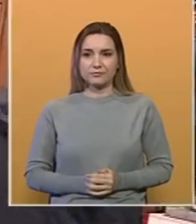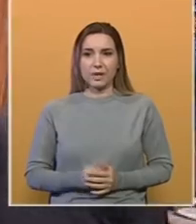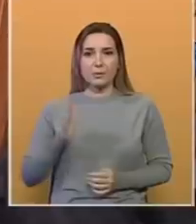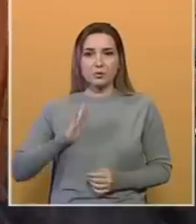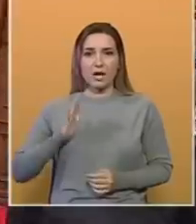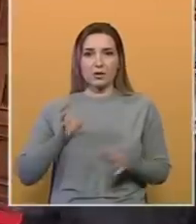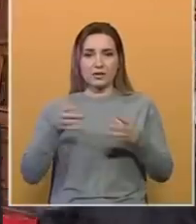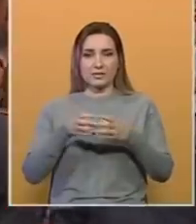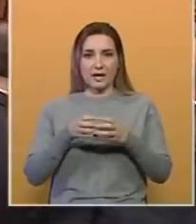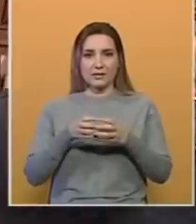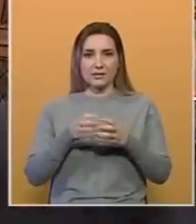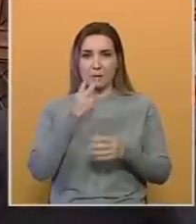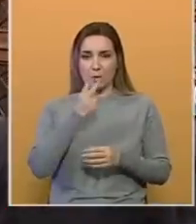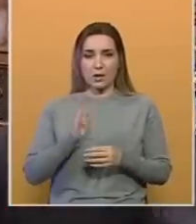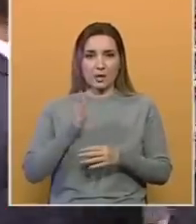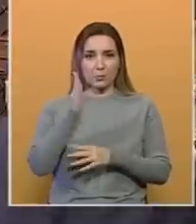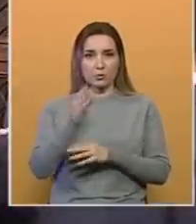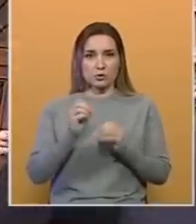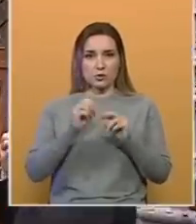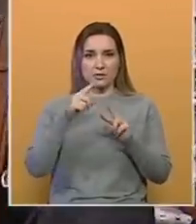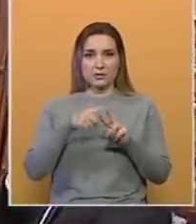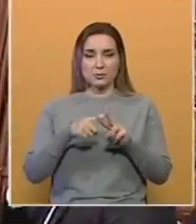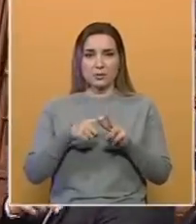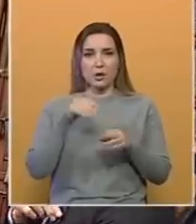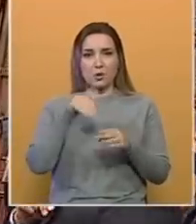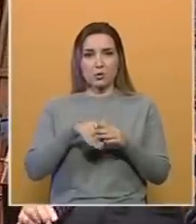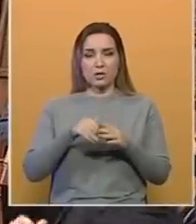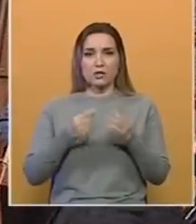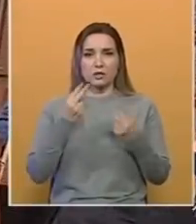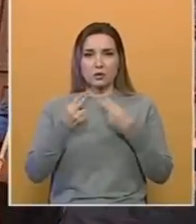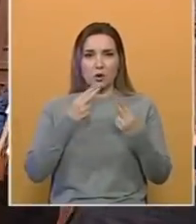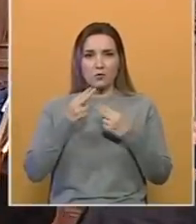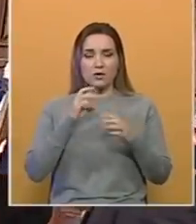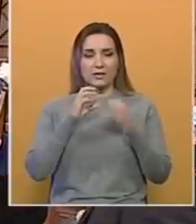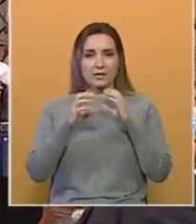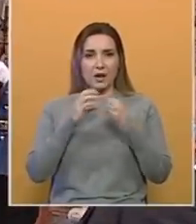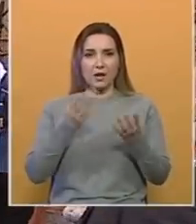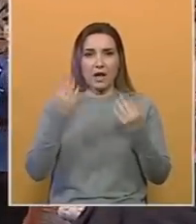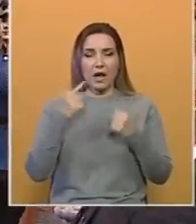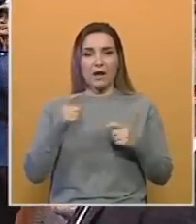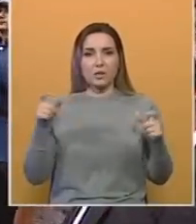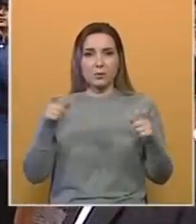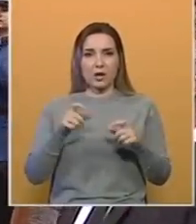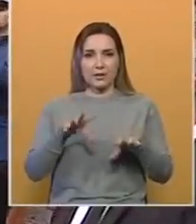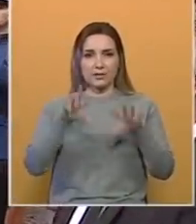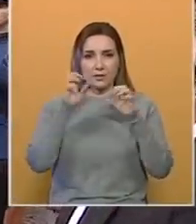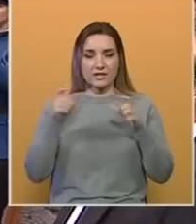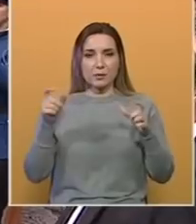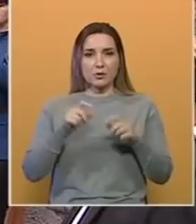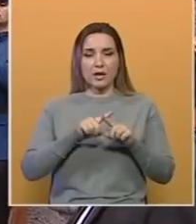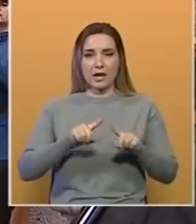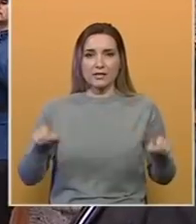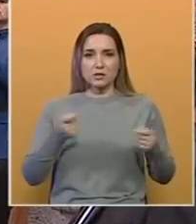Međunarodna zajednica, pogled na budućnost Bosne i Hercegovine, unutrašnji dogovor i dialog, ali i blokade i svatanje blokada na